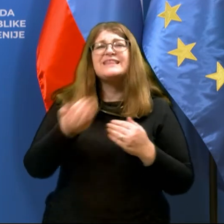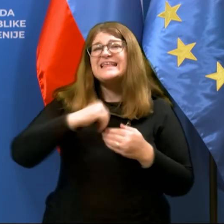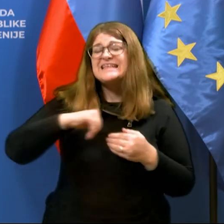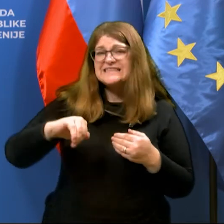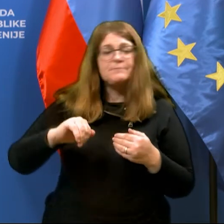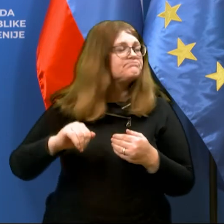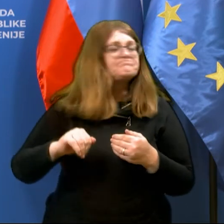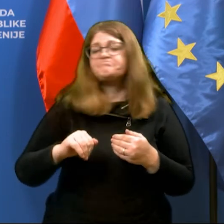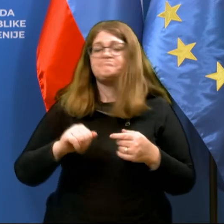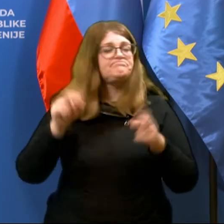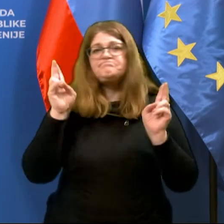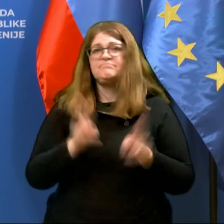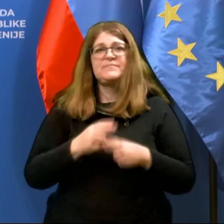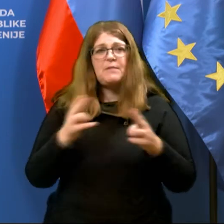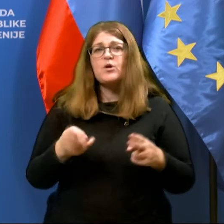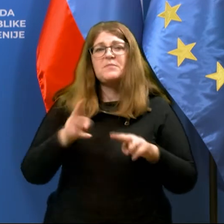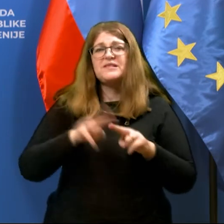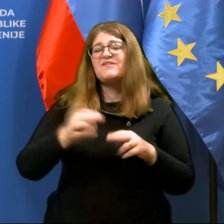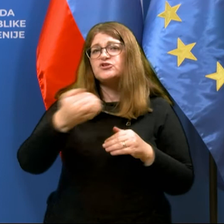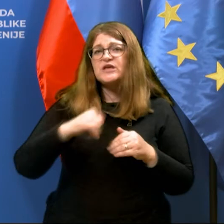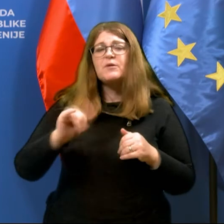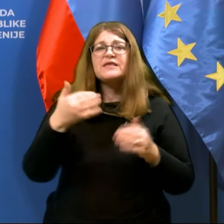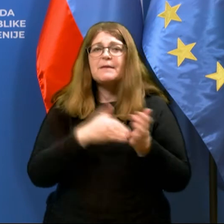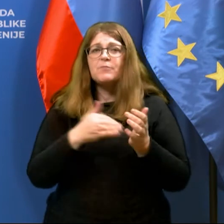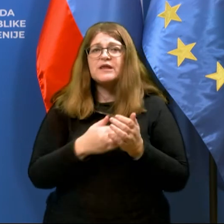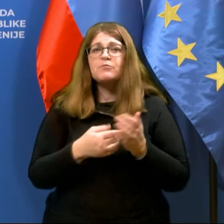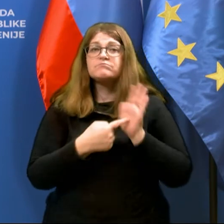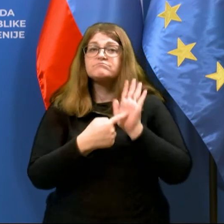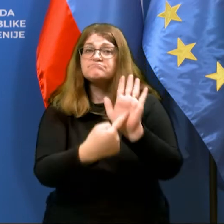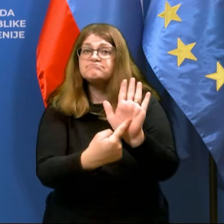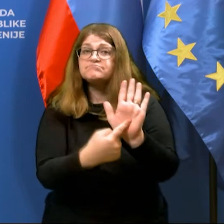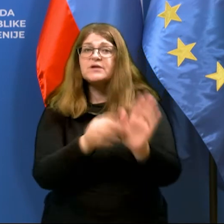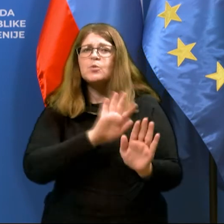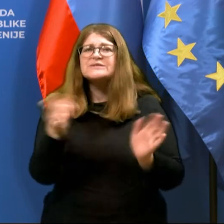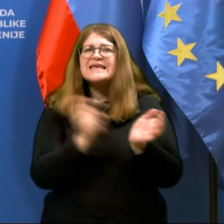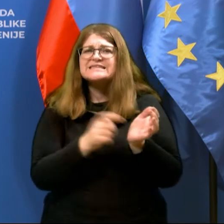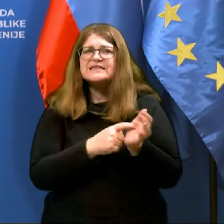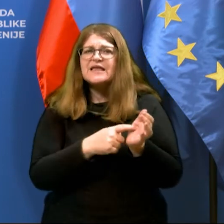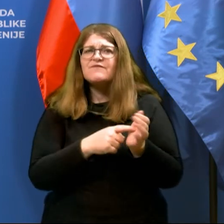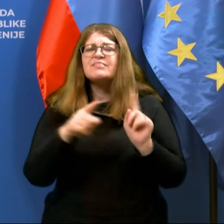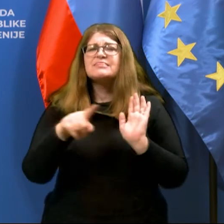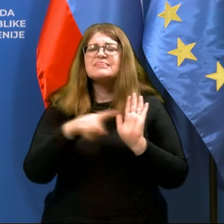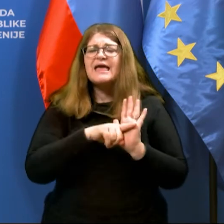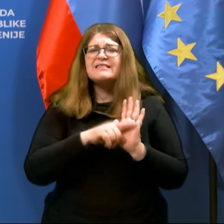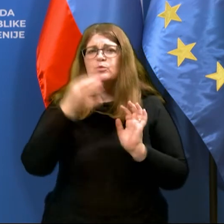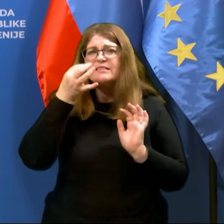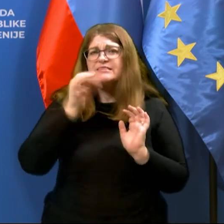ne more ti biti več izjema, torej, je potrebno predložiti vse zahtevane negativne teste ali